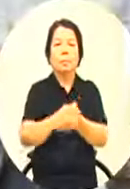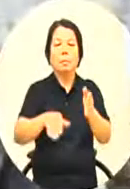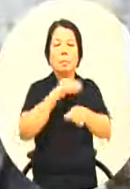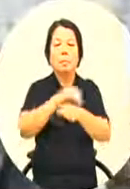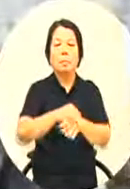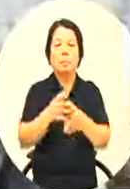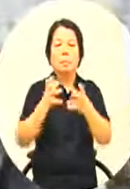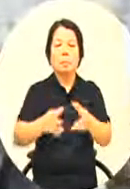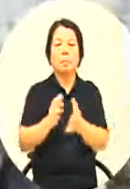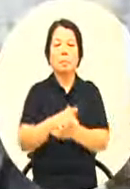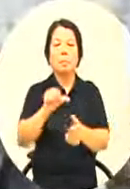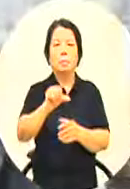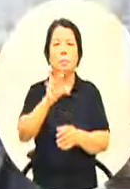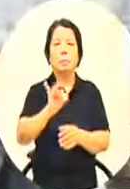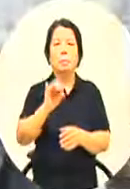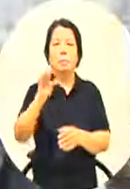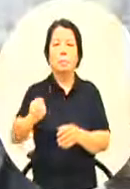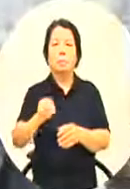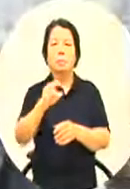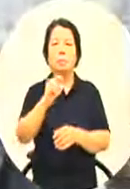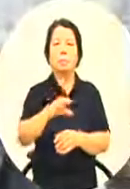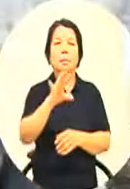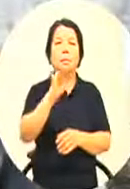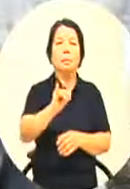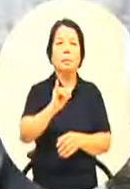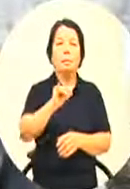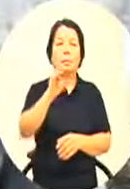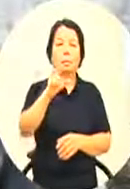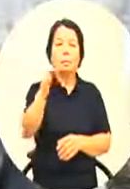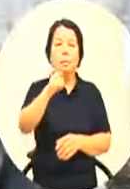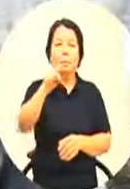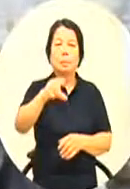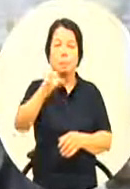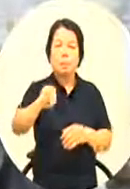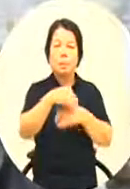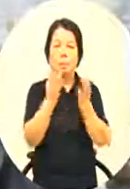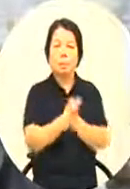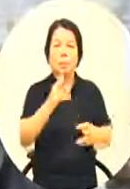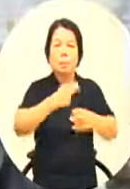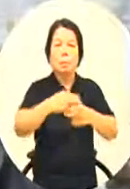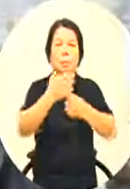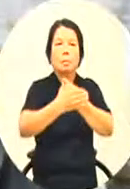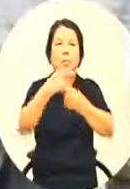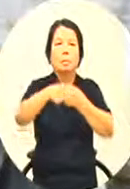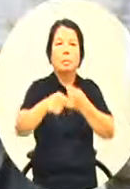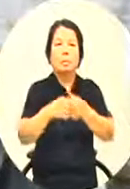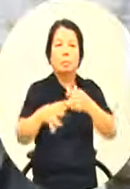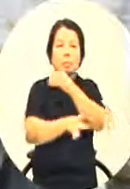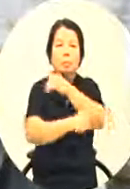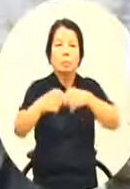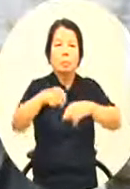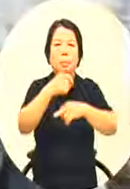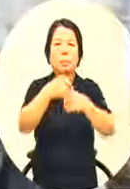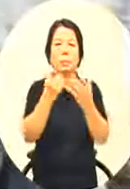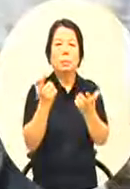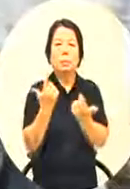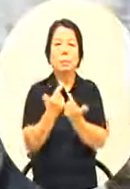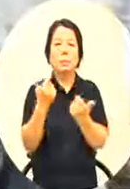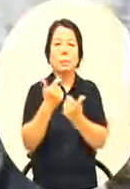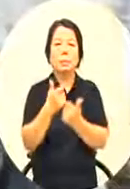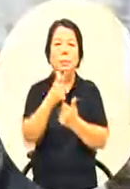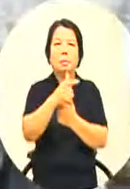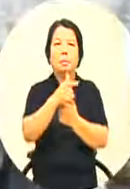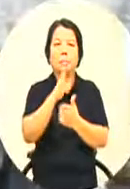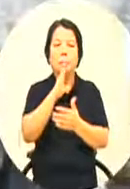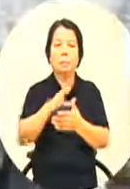年会不会成立五百万一千万累积一个基金信保基金然后配合银行去借款比如说你的文化